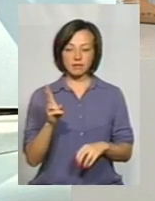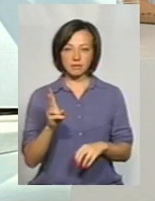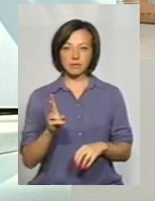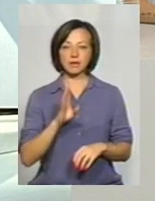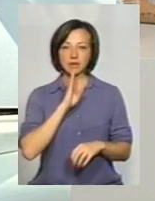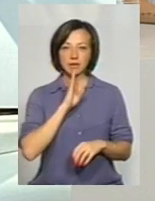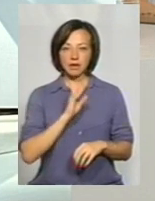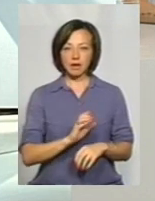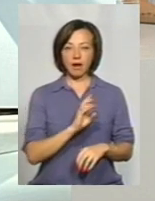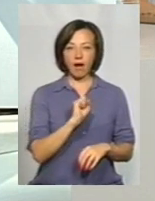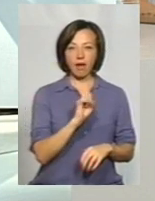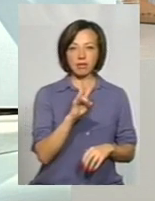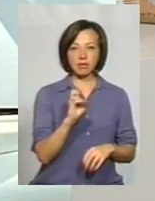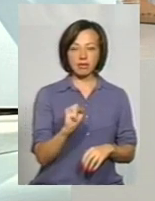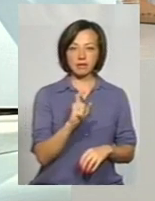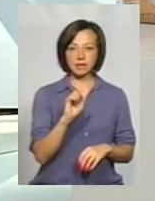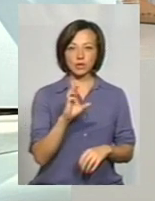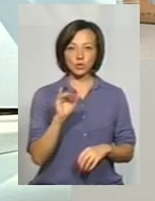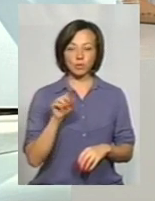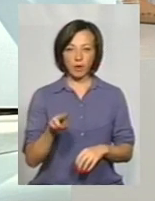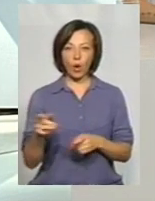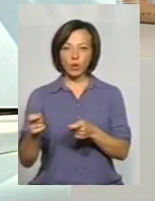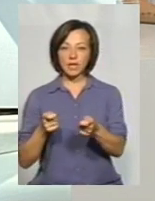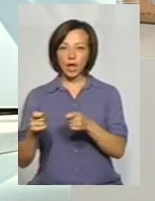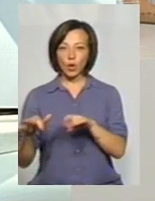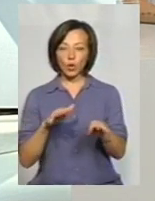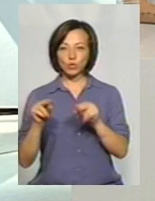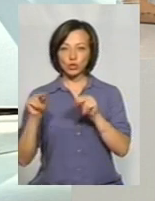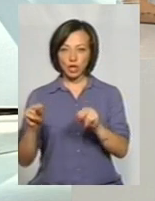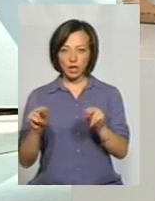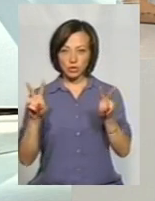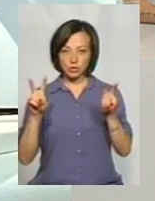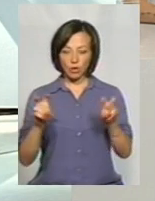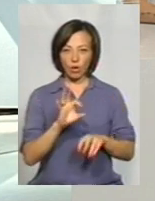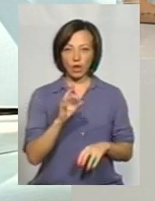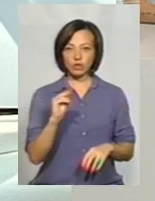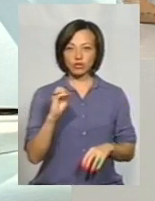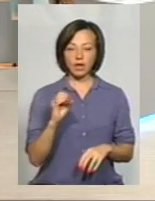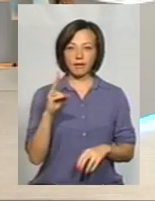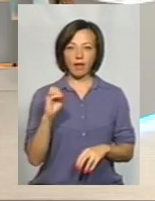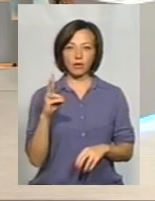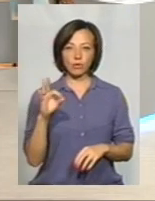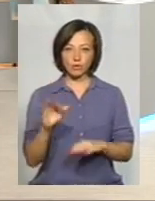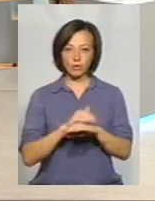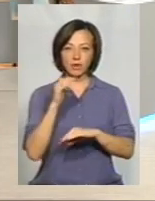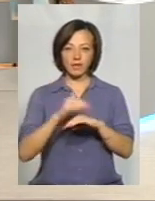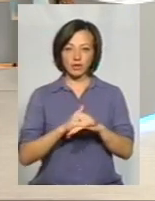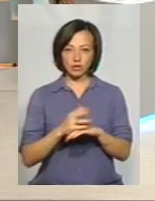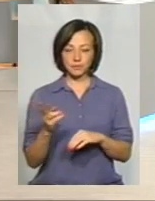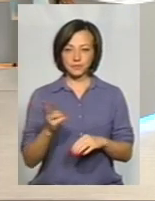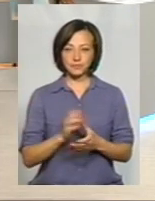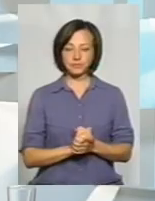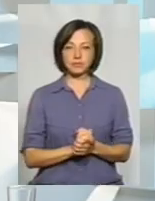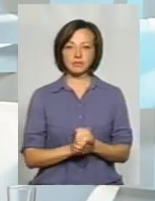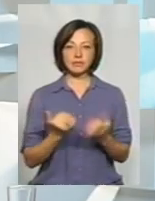Заступ та координатор Руху Чесного «ЦентрЮА» Олег Черненко. Добрий вечір. А